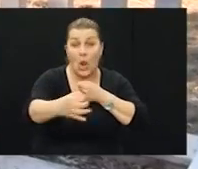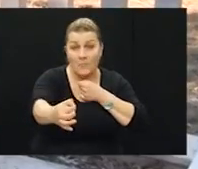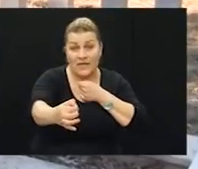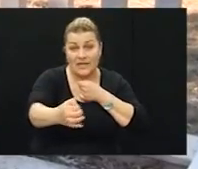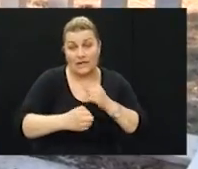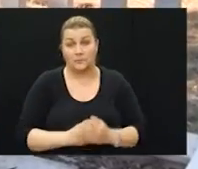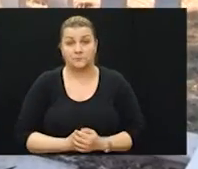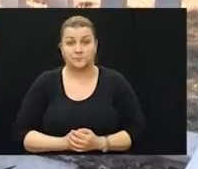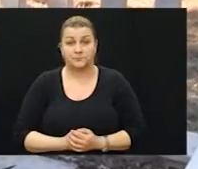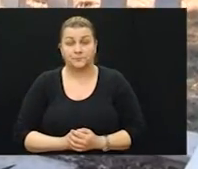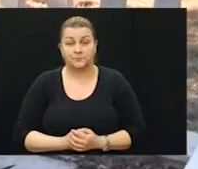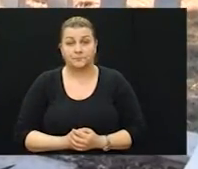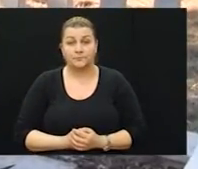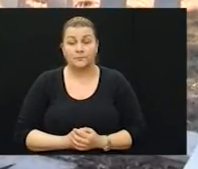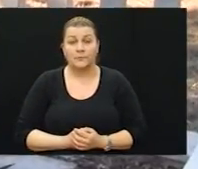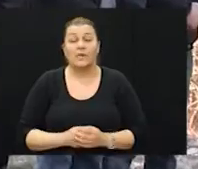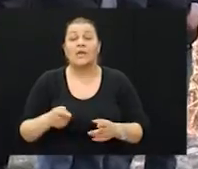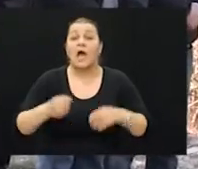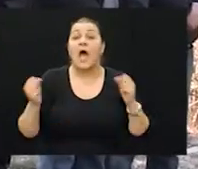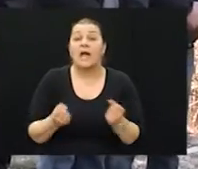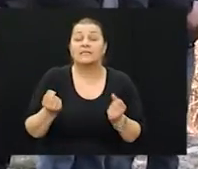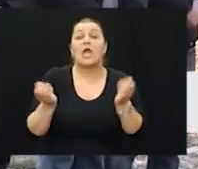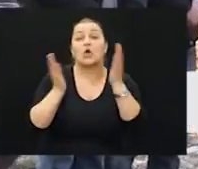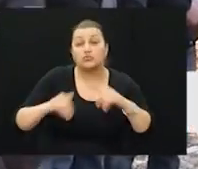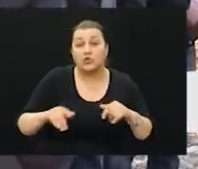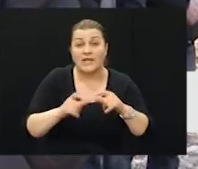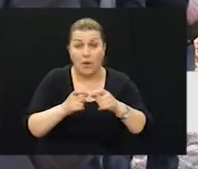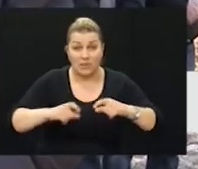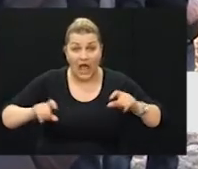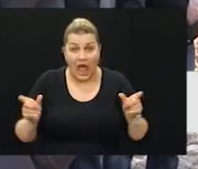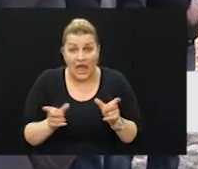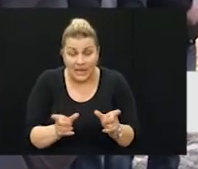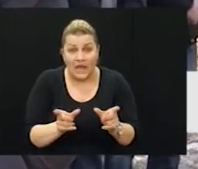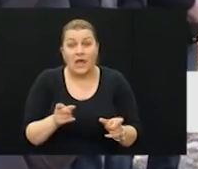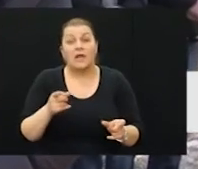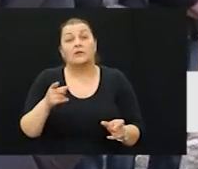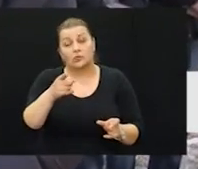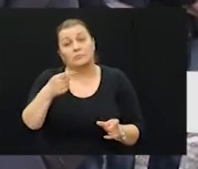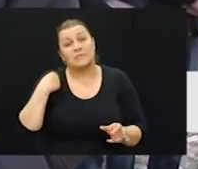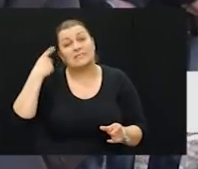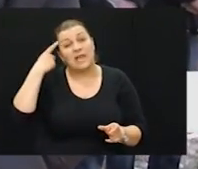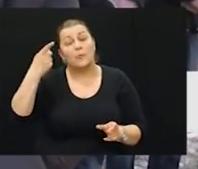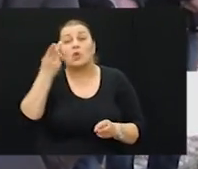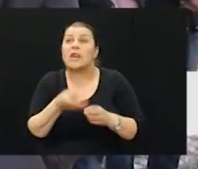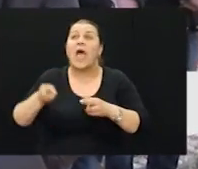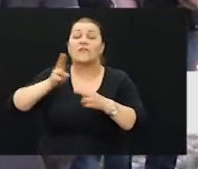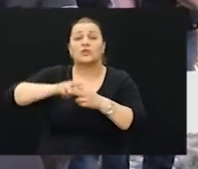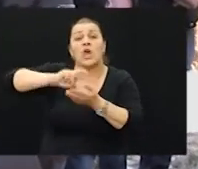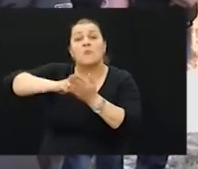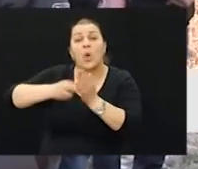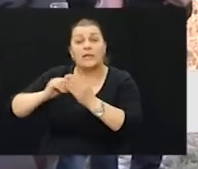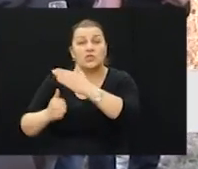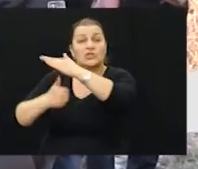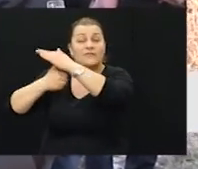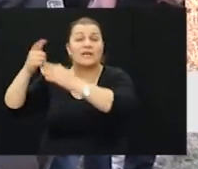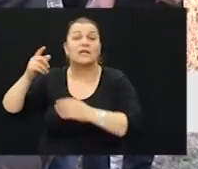Peruća, kazao je među ostalim Ratković te dodao. Akcija rušenja brane, ona je donijeta i to je svima poznato sa najviše političkog vrha u